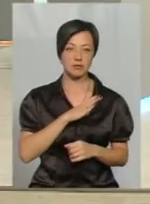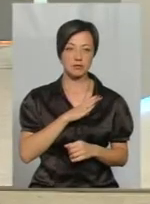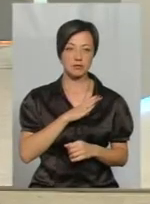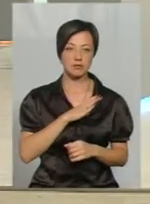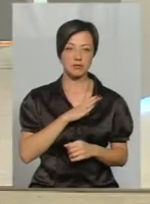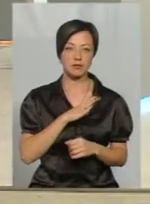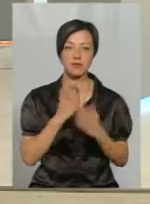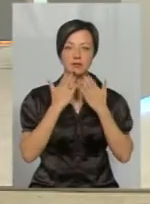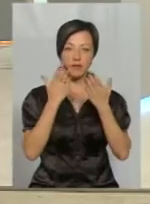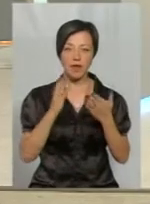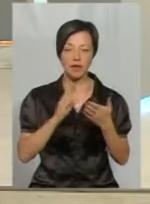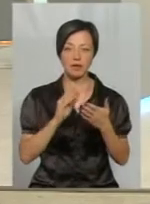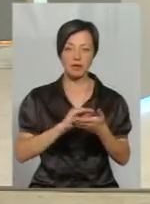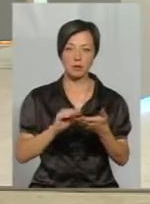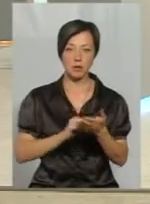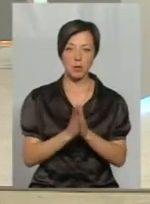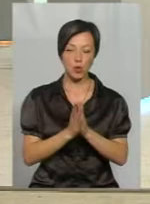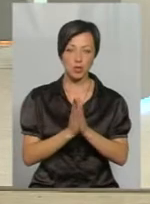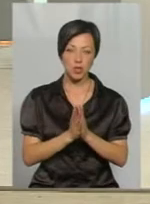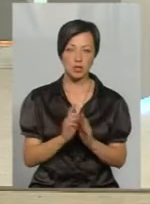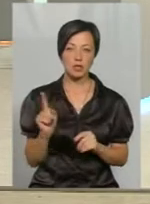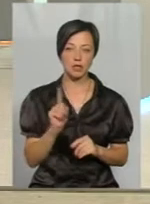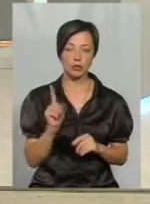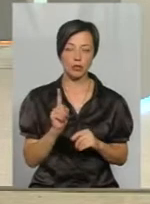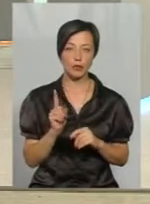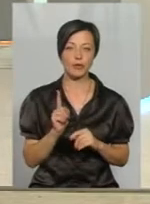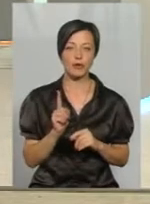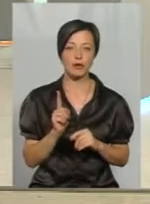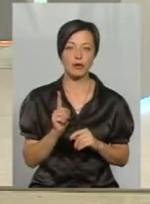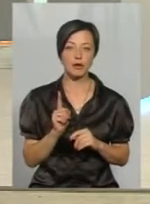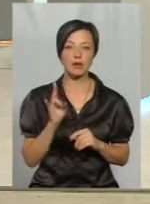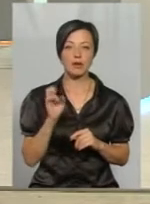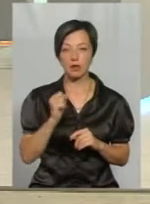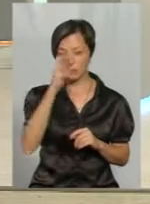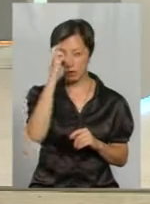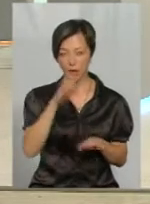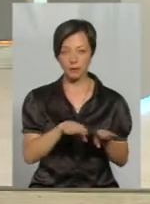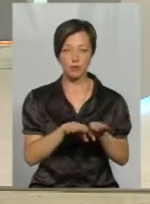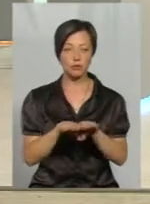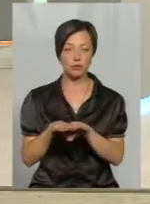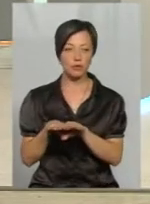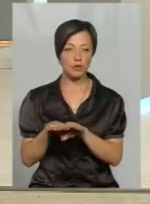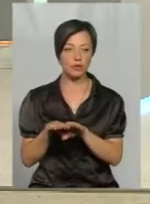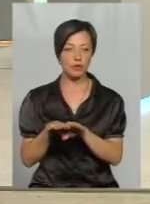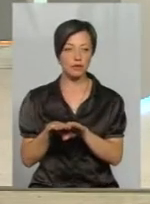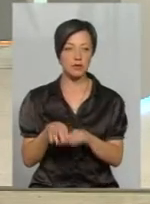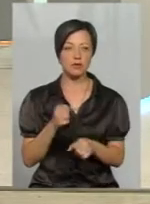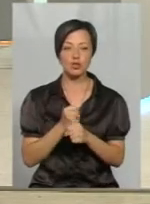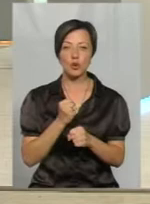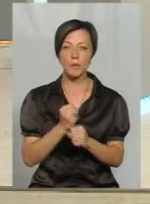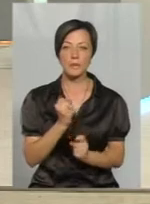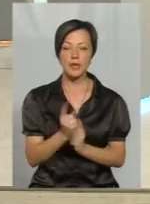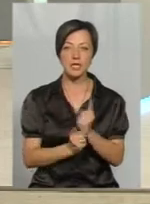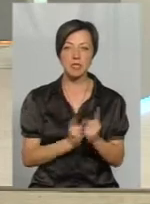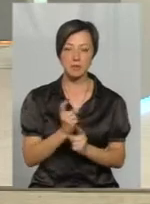В зверненні ми просили про те, щоб на державному рівні зробили зміни,